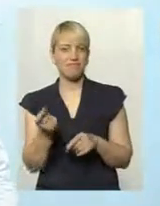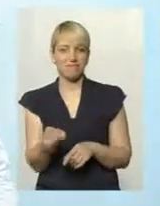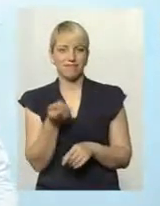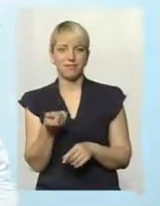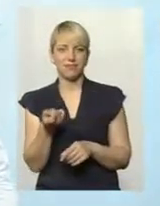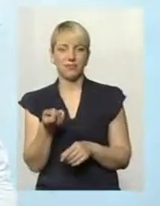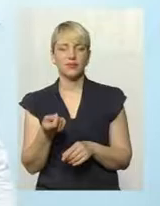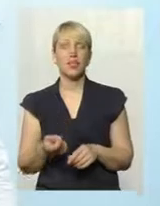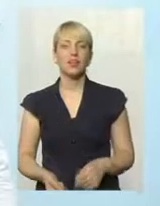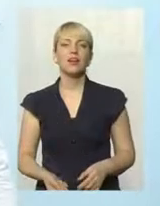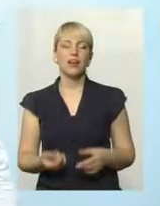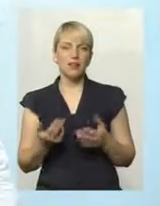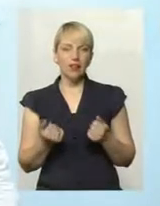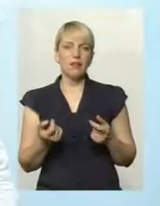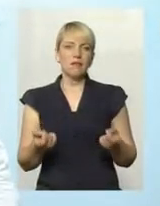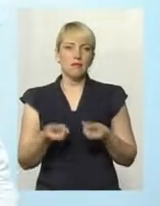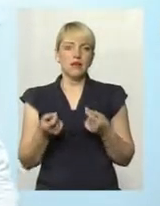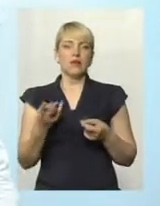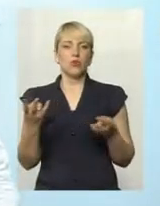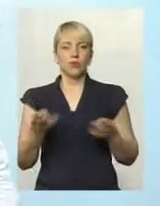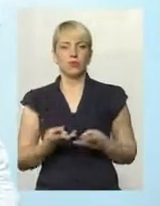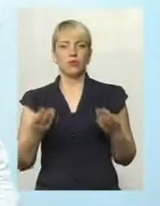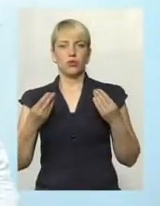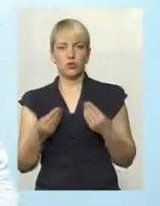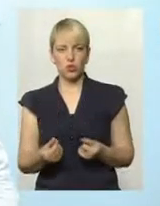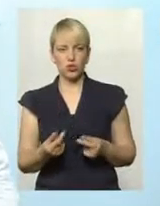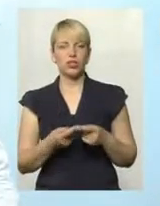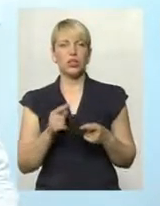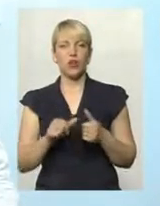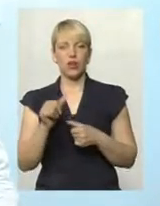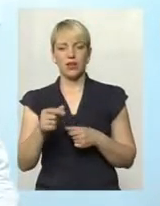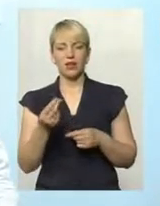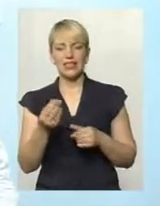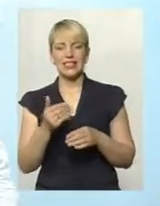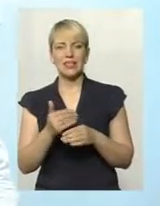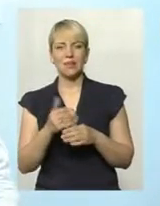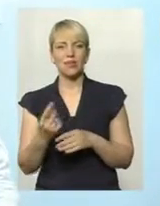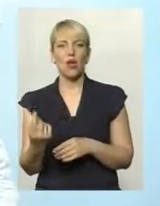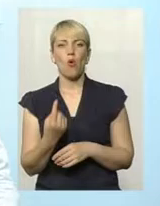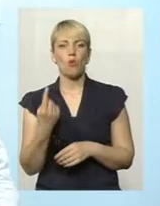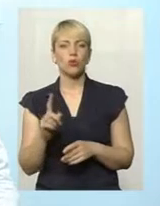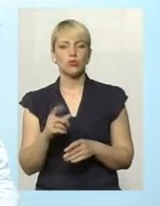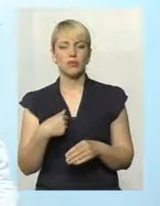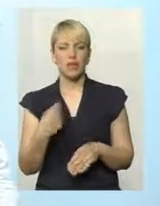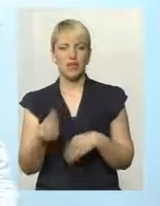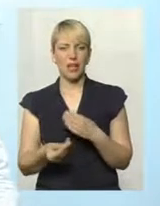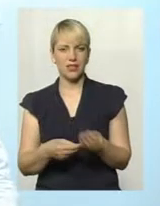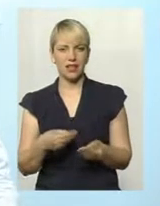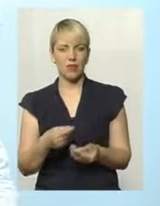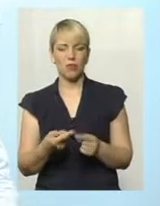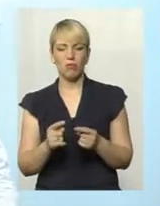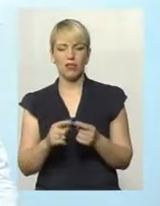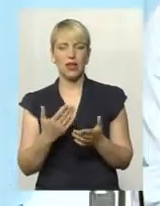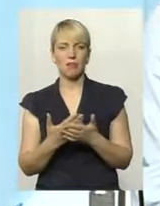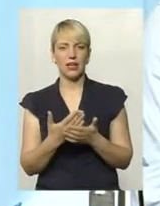чи ні? Так, потрібні кошти. І дійсно, крім цих стипендій, що ми обласні надаємо, ми розбили,